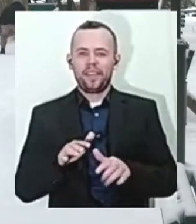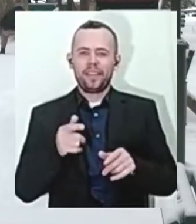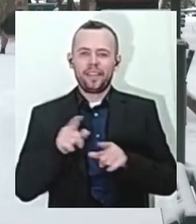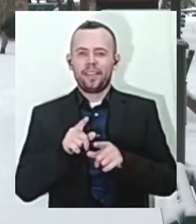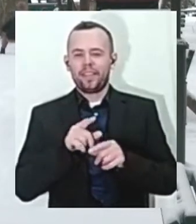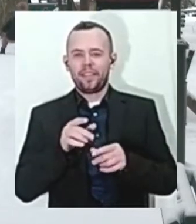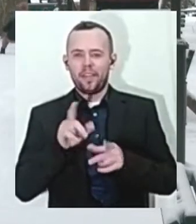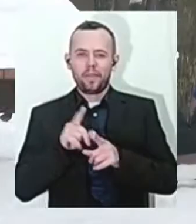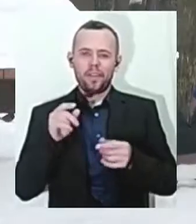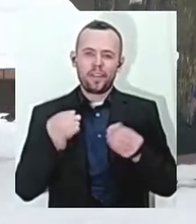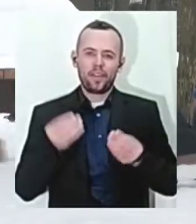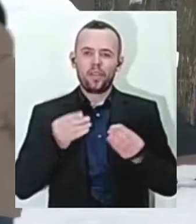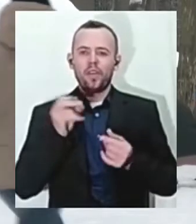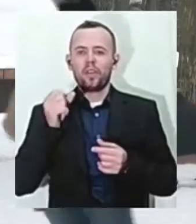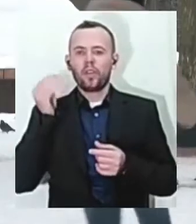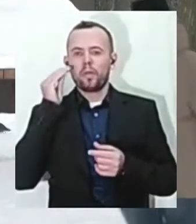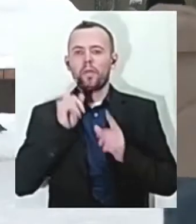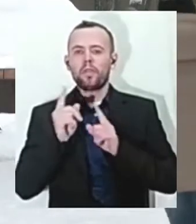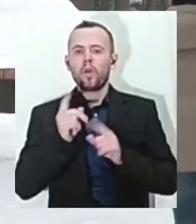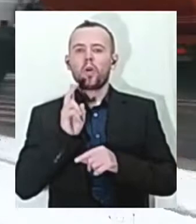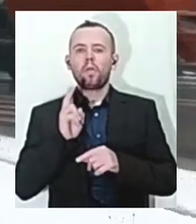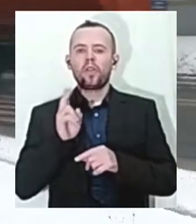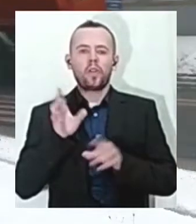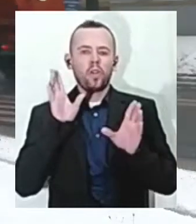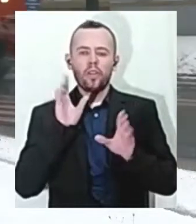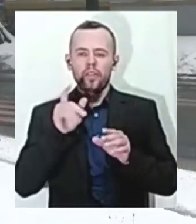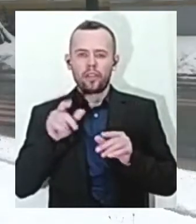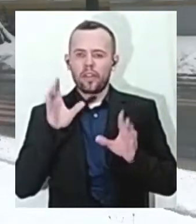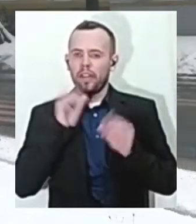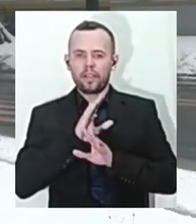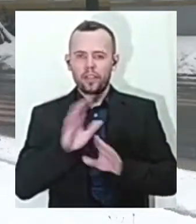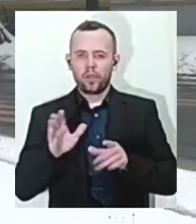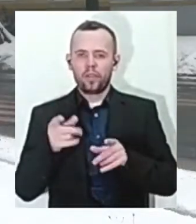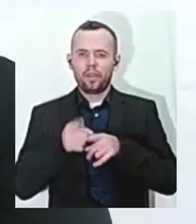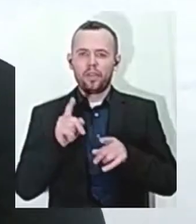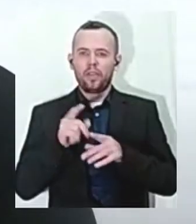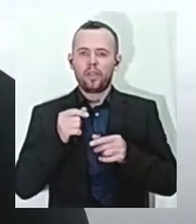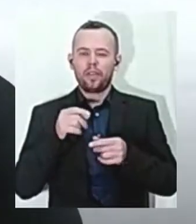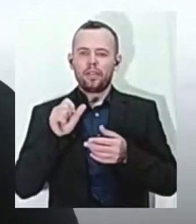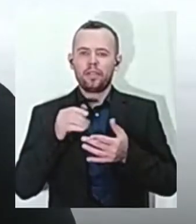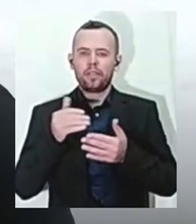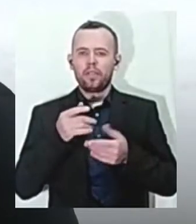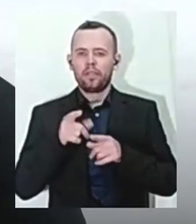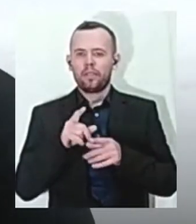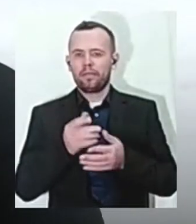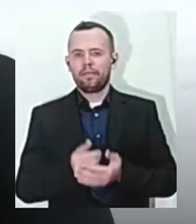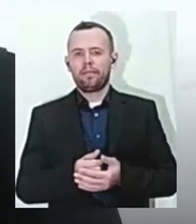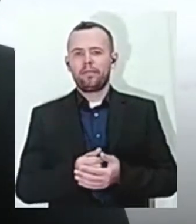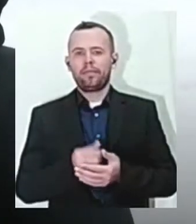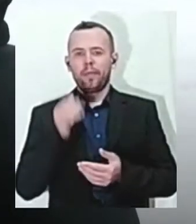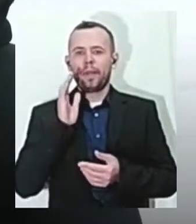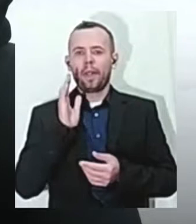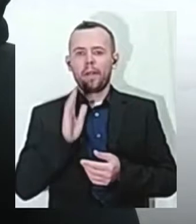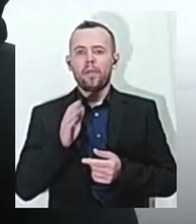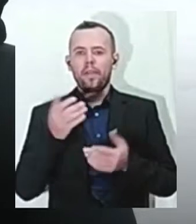На думку перехожих, комунальники не встигають очищати доріжки для людей та посипати їх піском чи сілью. Біли выходні, зараз праздники, з-за